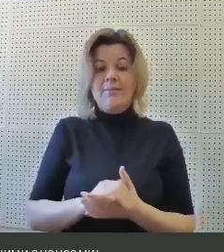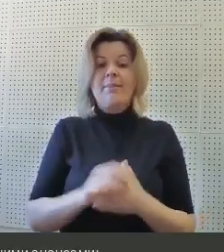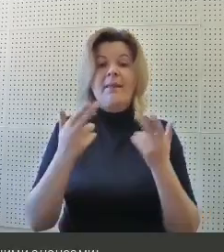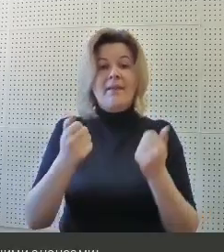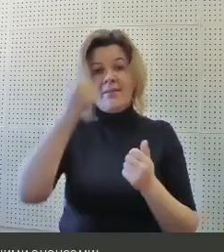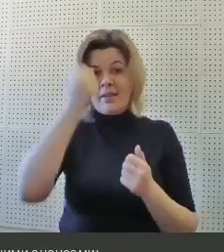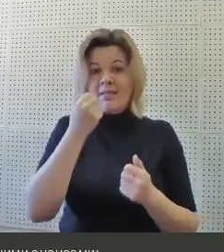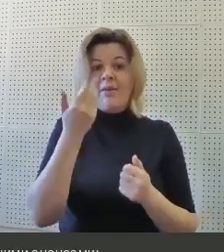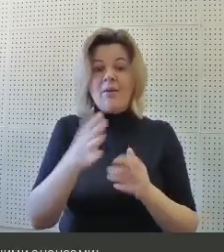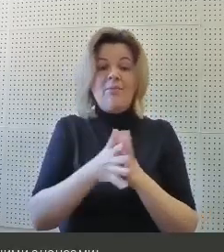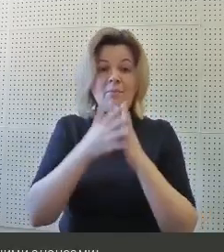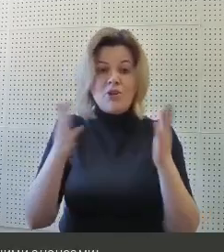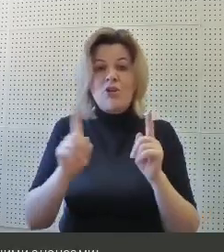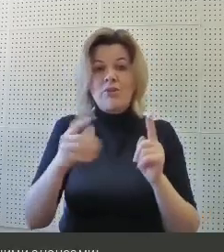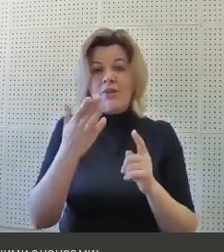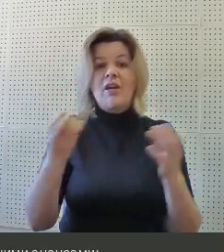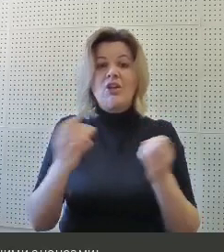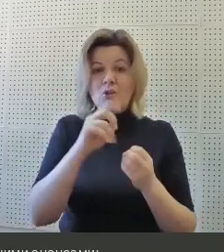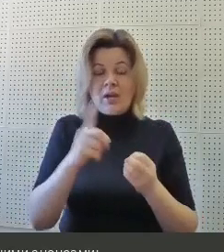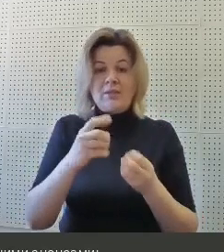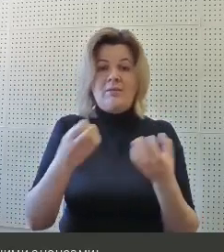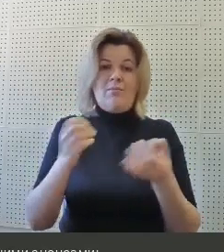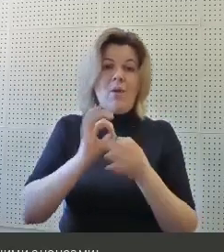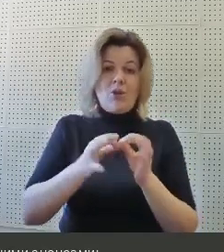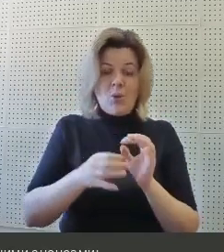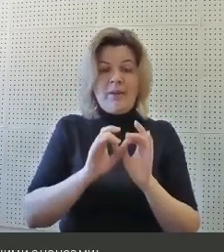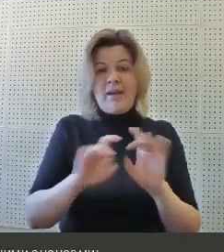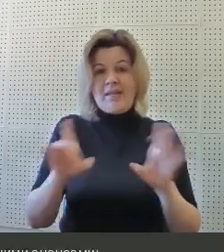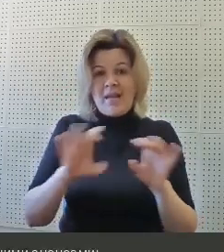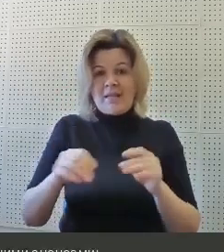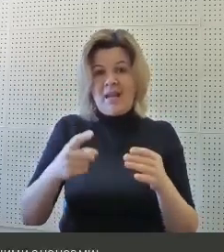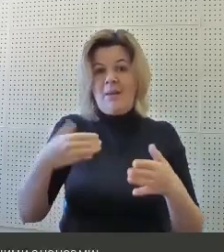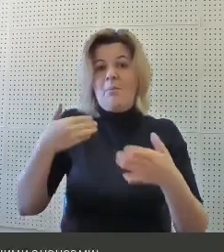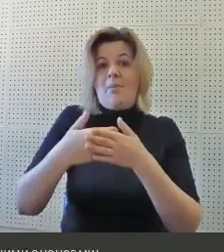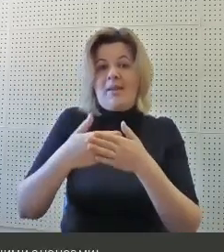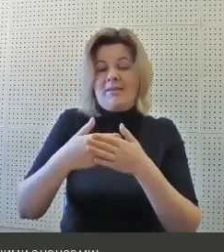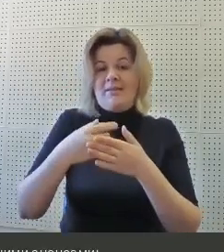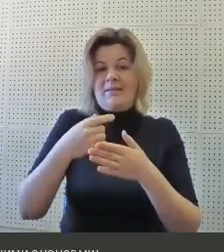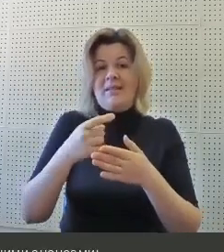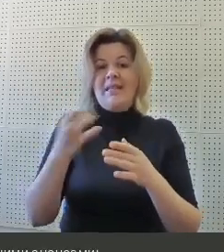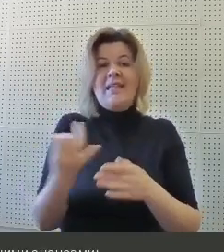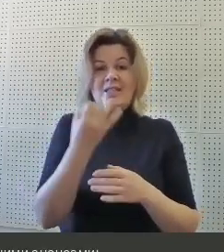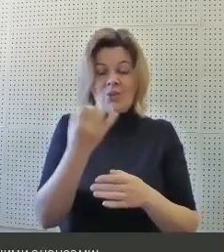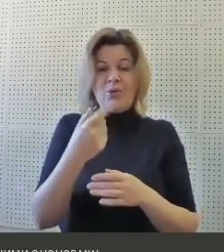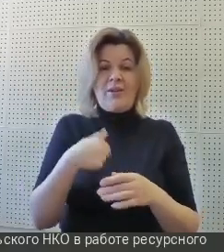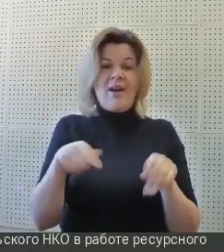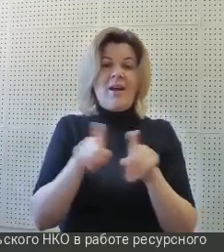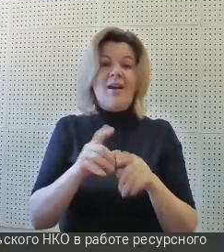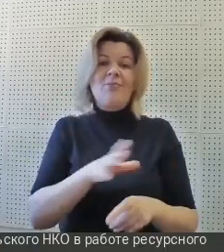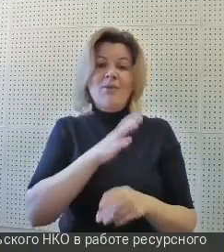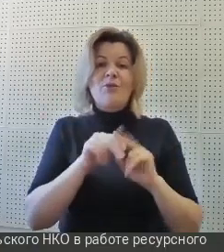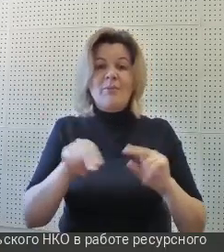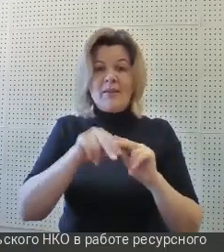Да, спасибо вам большое, что сейчас еще раз подробнее рассказали о предыстории этого всего. Я еще раз как